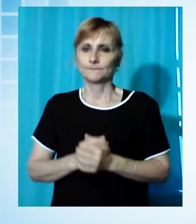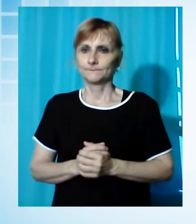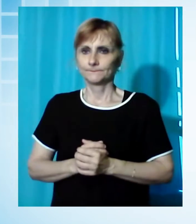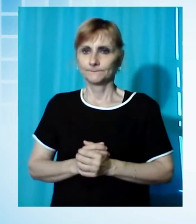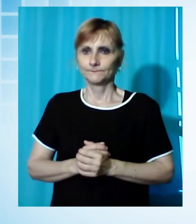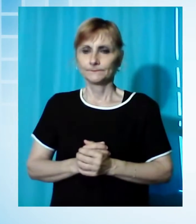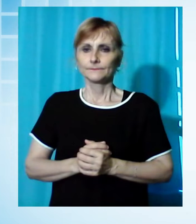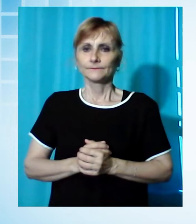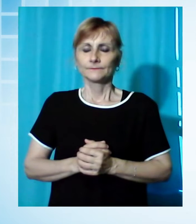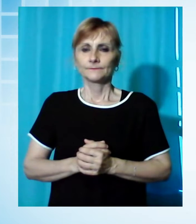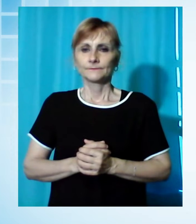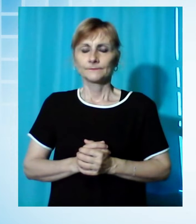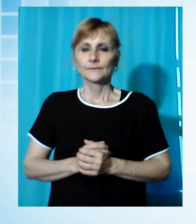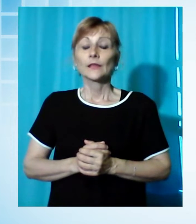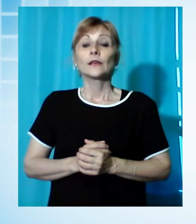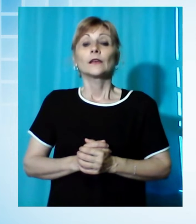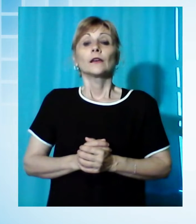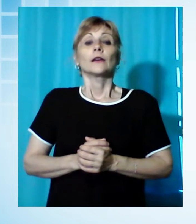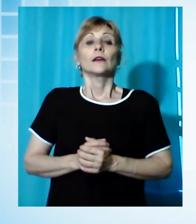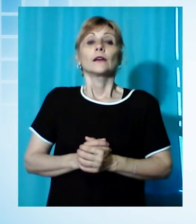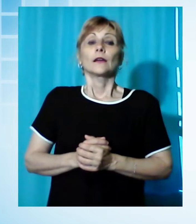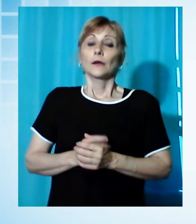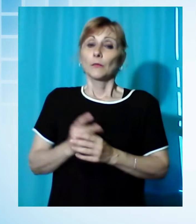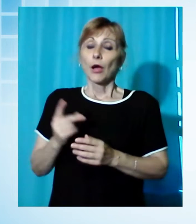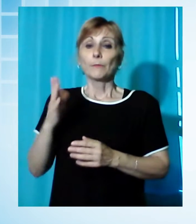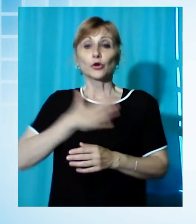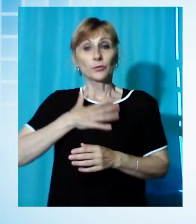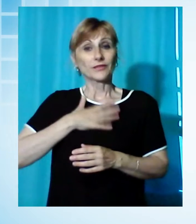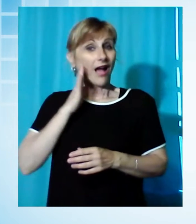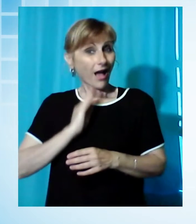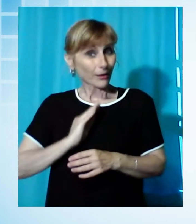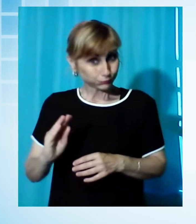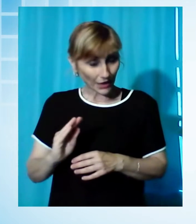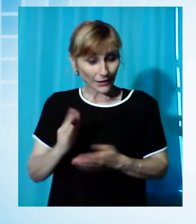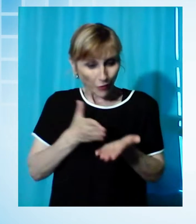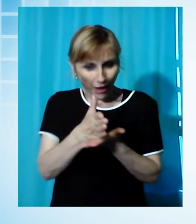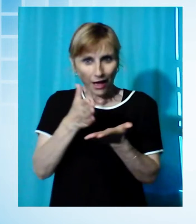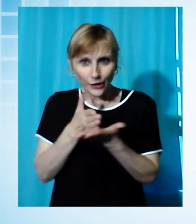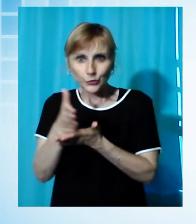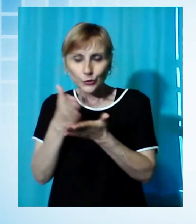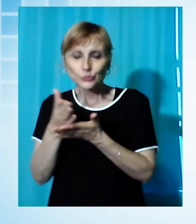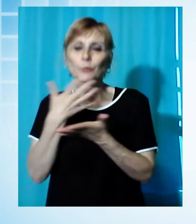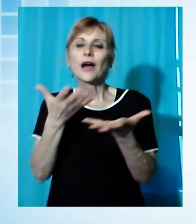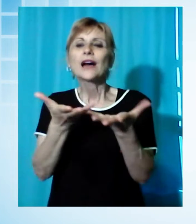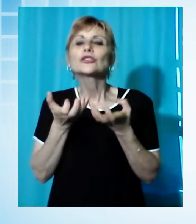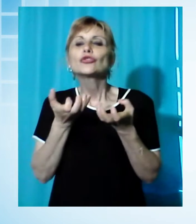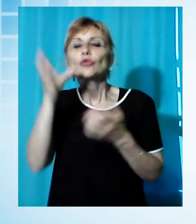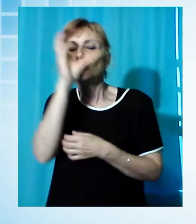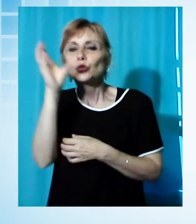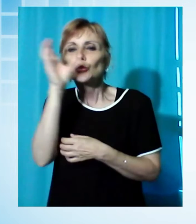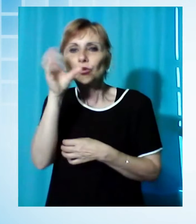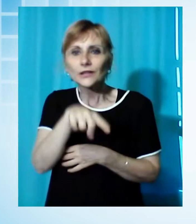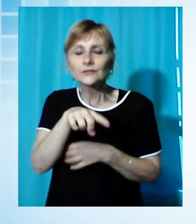E proprio per venire incontro alle esigenze degli albergatori e delle strutture di ricezione turistiche, l'amministrazione